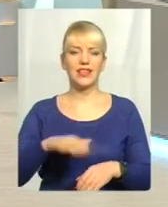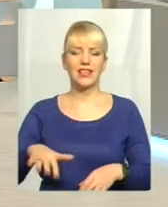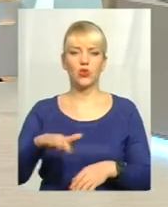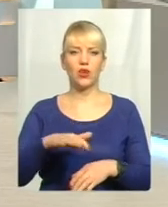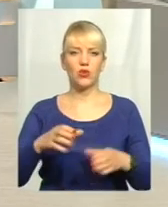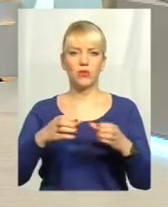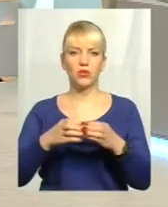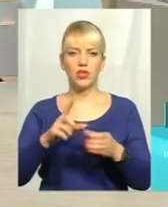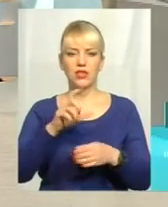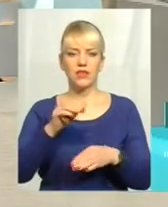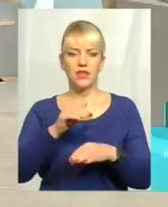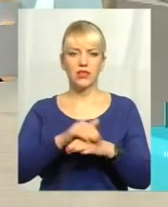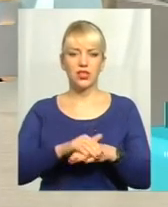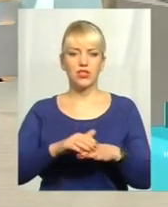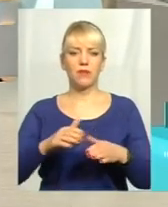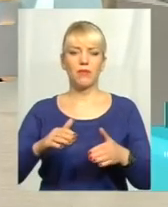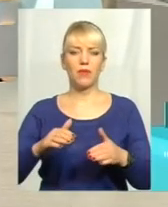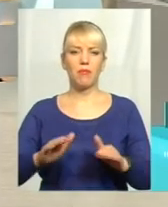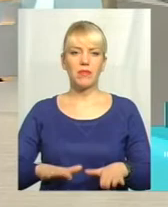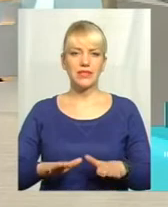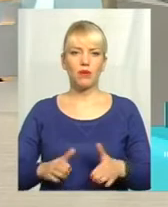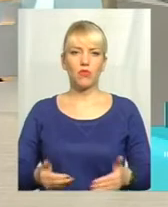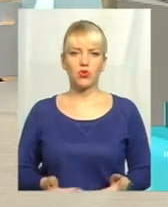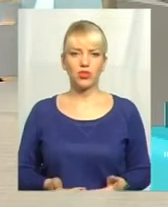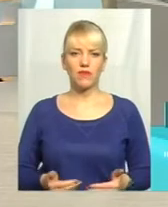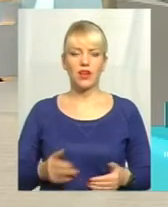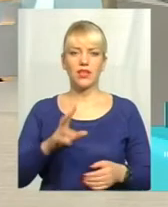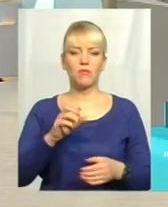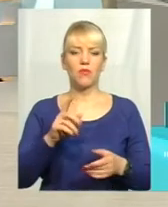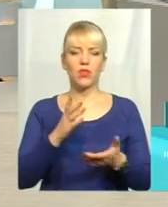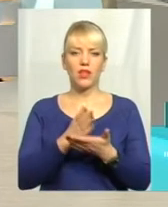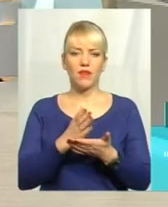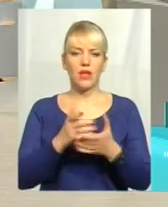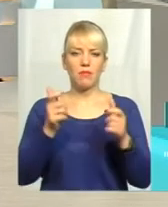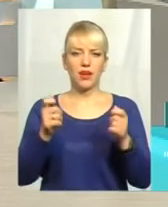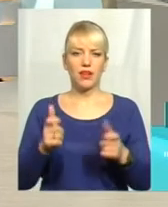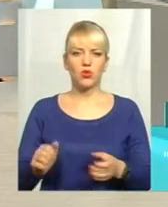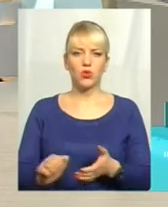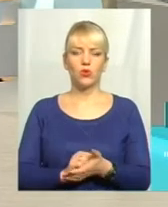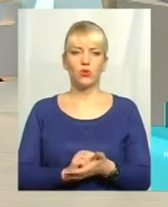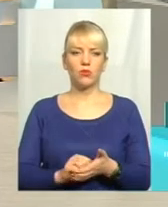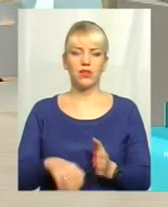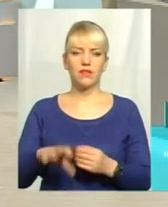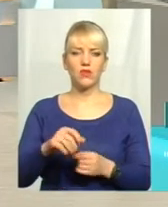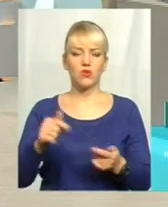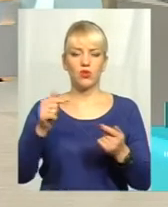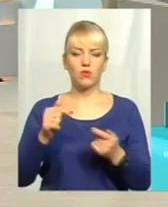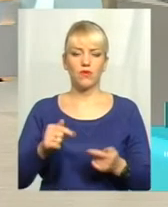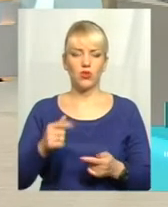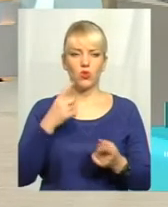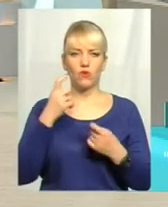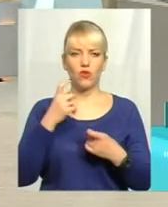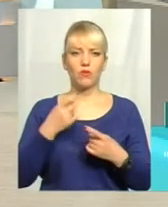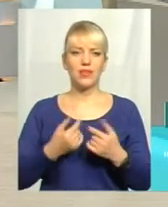підрозділу за фактичним своїм місцем переживанням, про наявності пакету документів. Всю відповідну інформацію саме для цієї